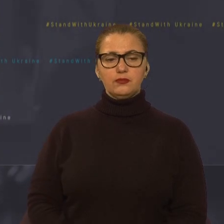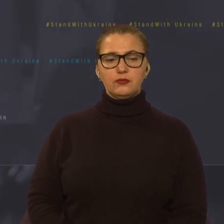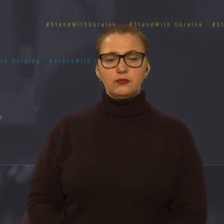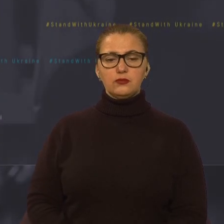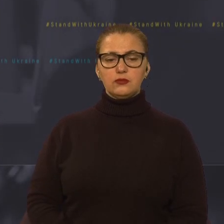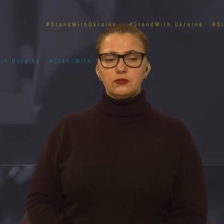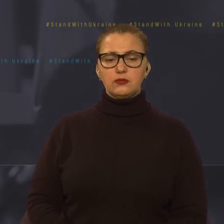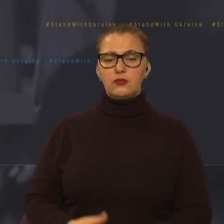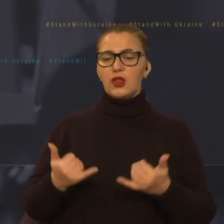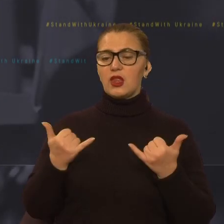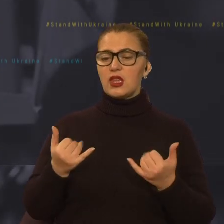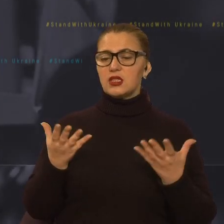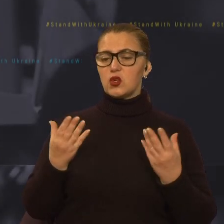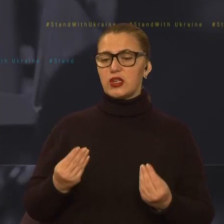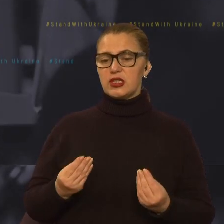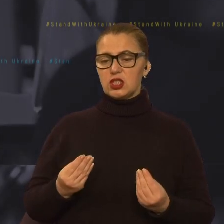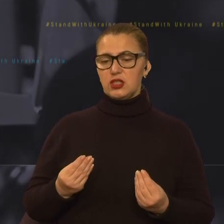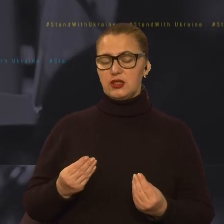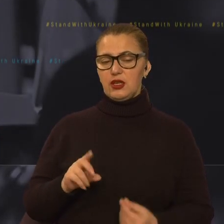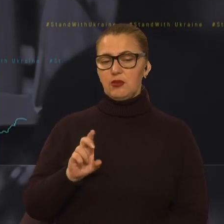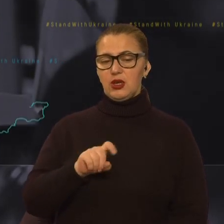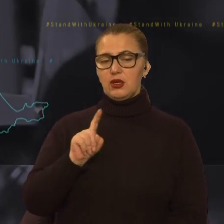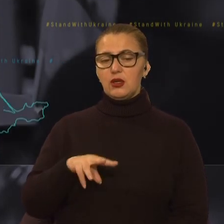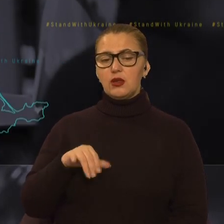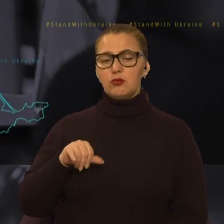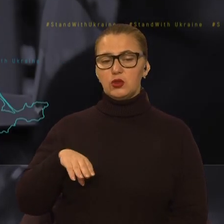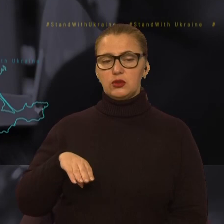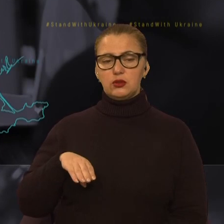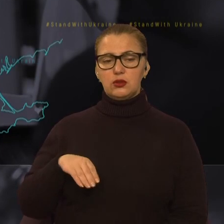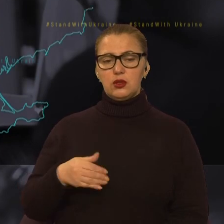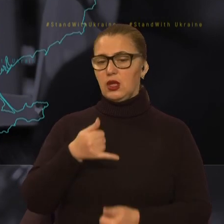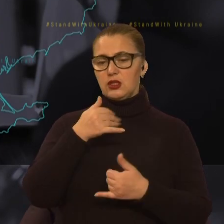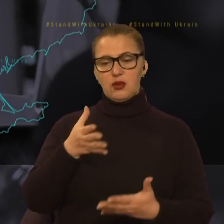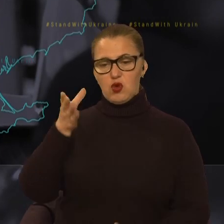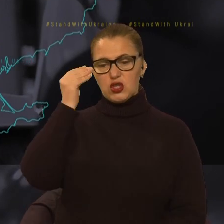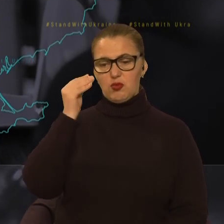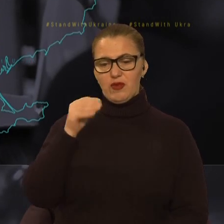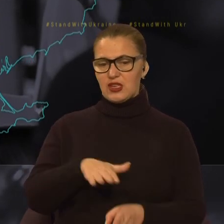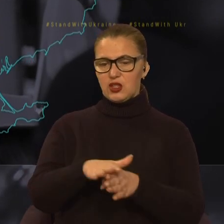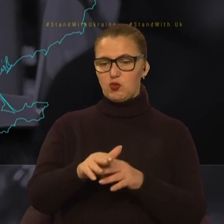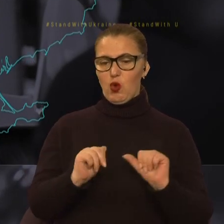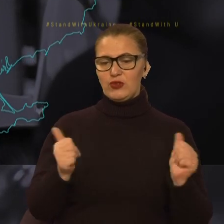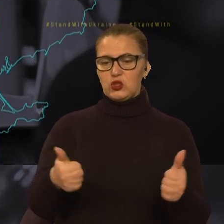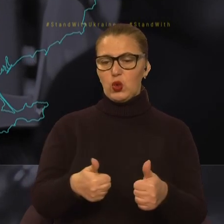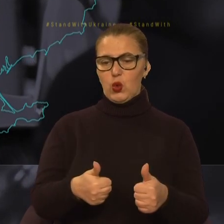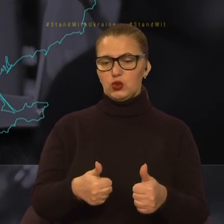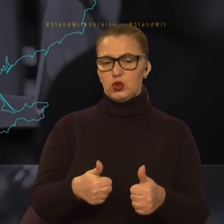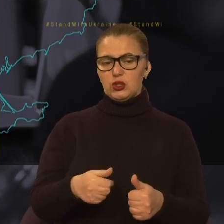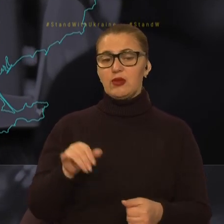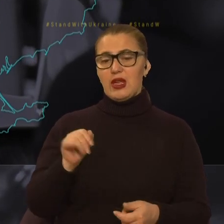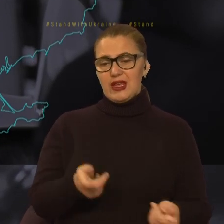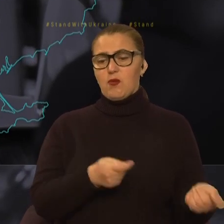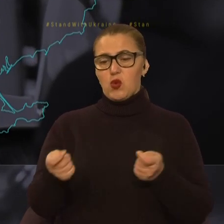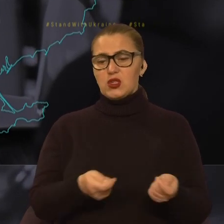На сьогоднішній Бахмут не можна вважати абсолютно оточеним. І постачання